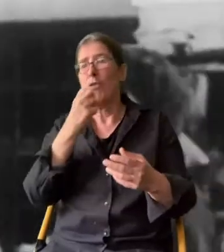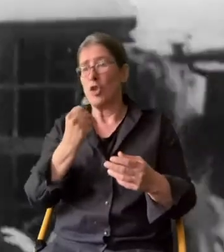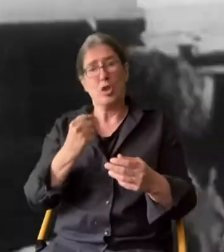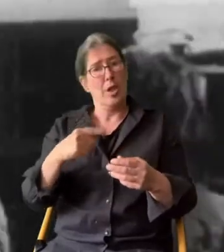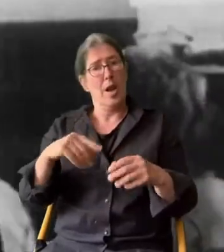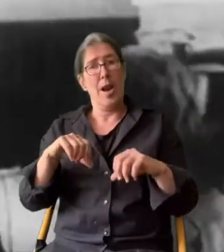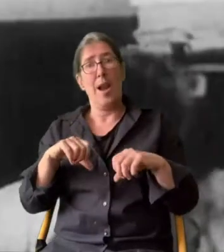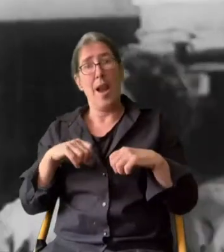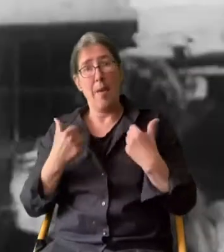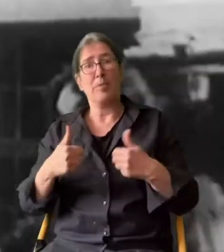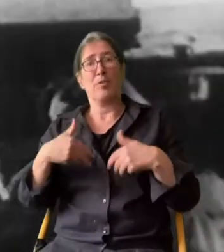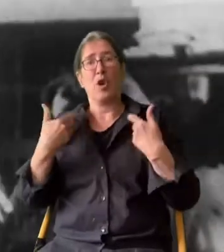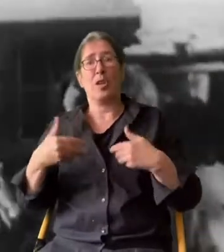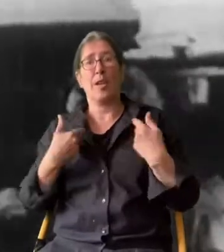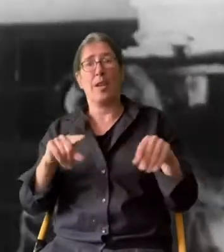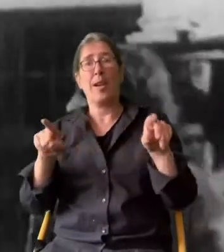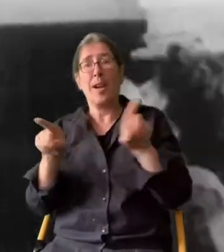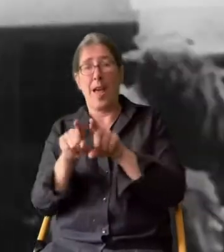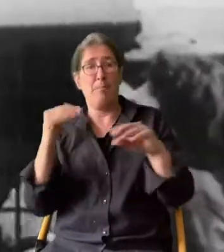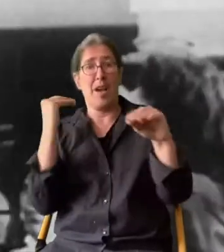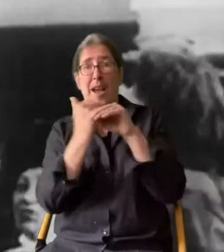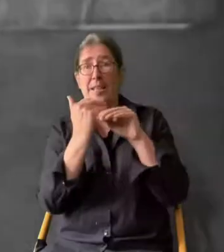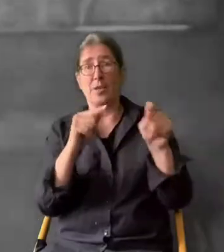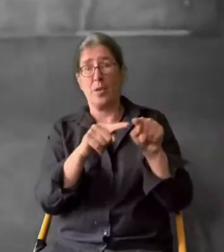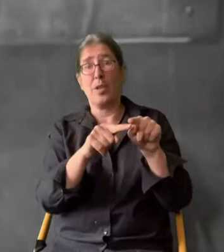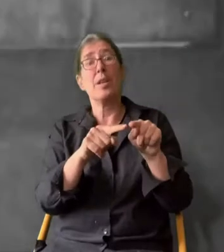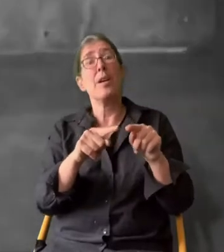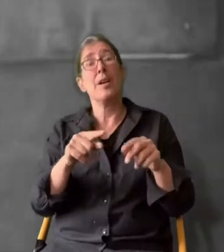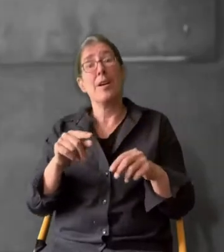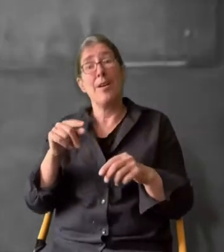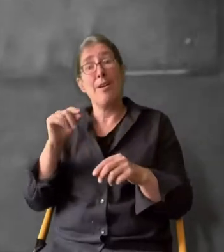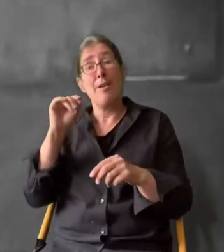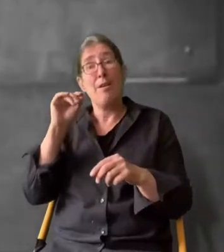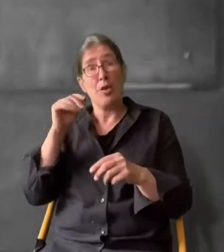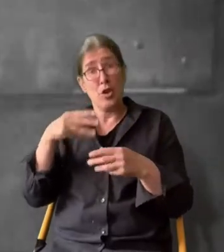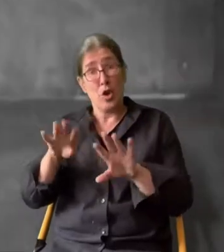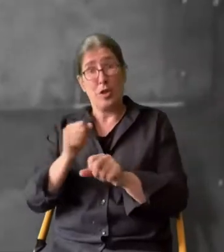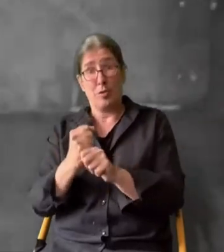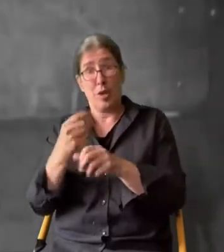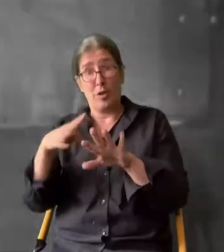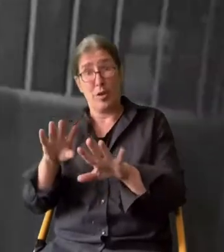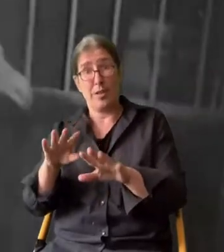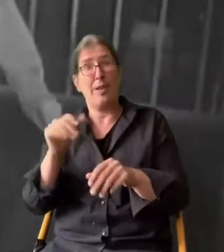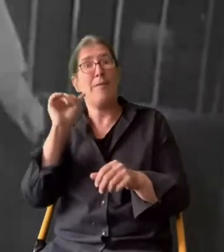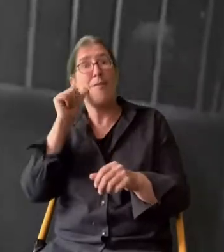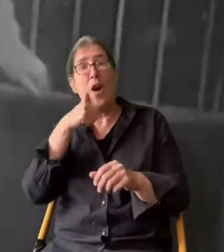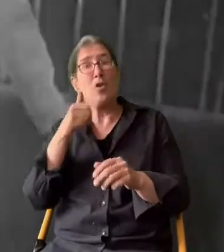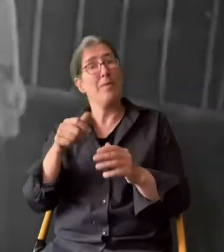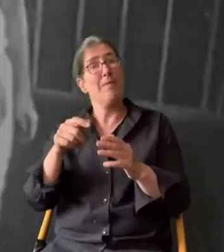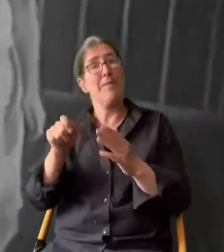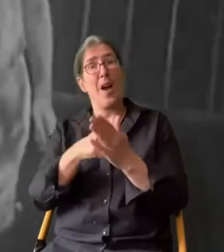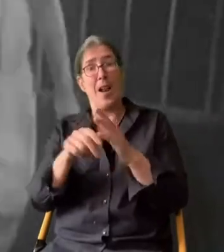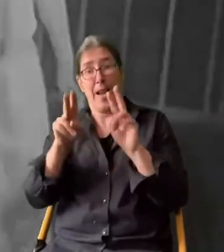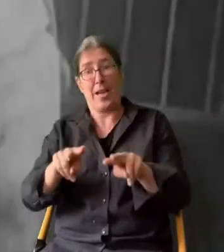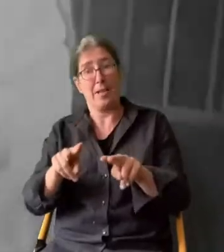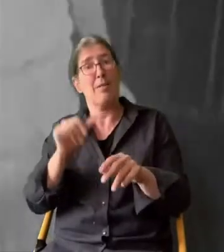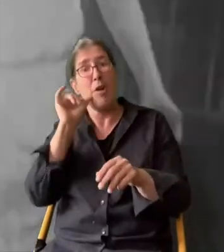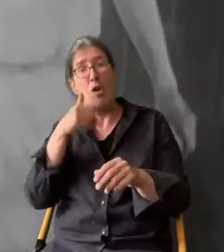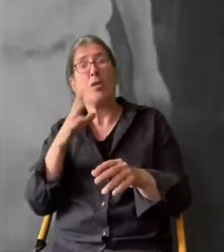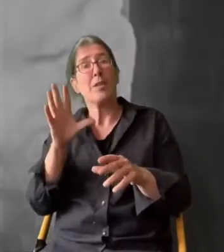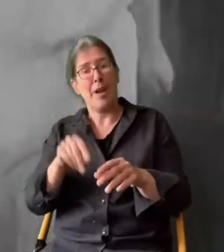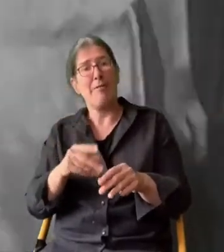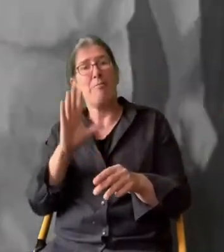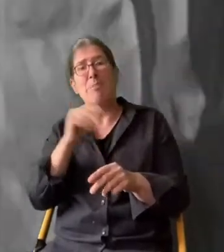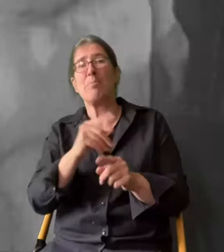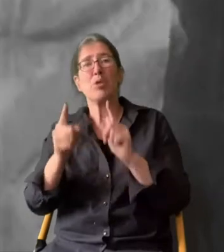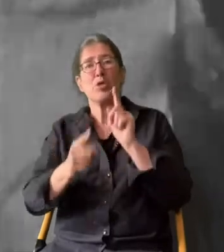wollen Lebensfreude und Gleichberechtigung. Seit Einführung des Frauenwahlrechts 1919 können Frauen in